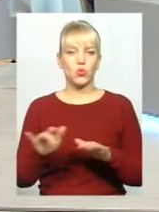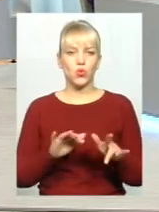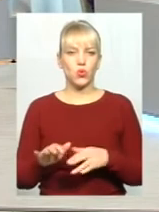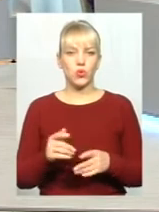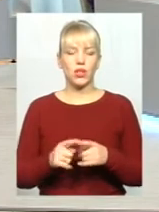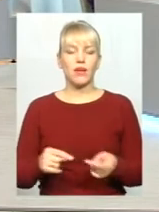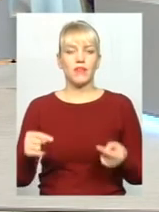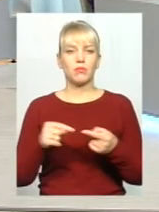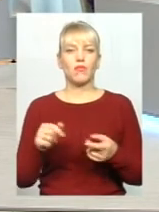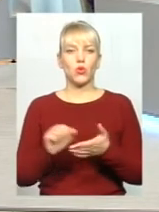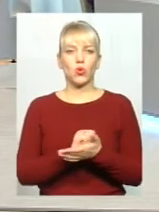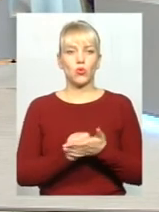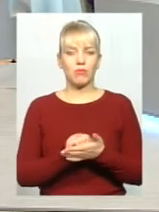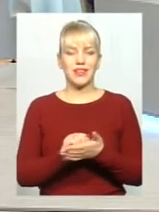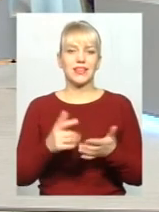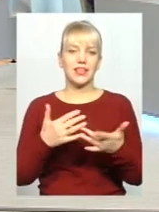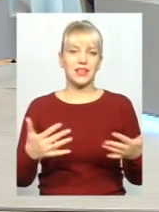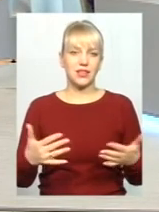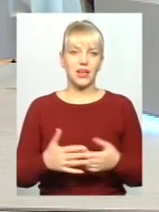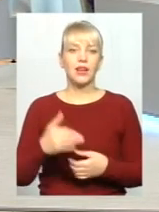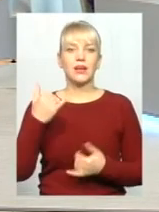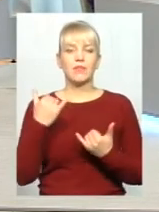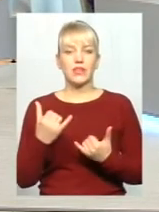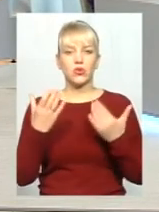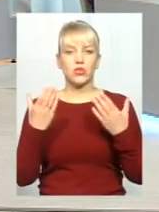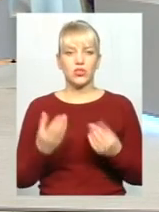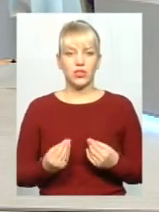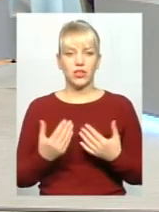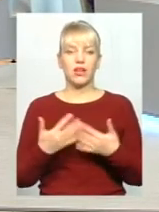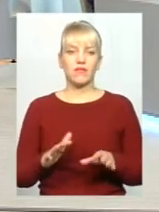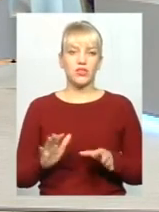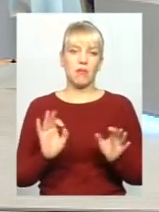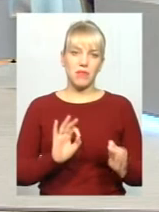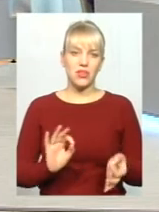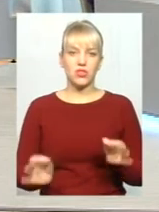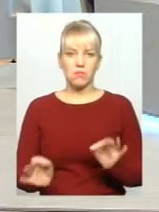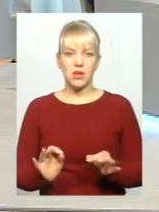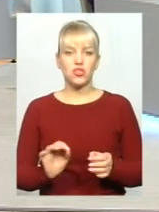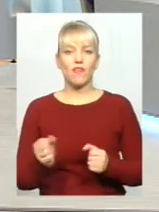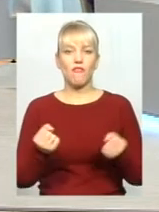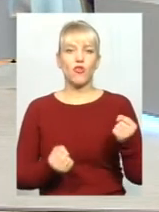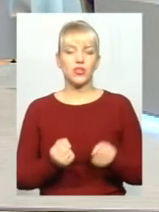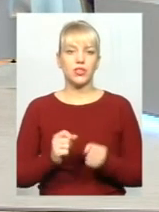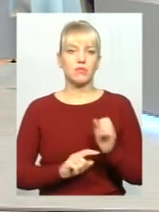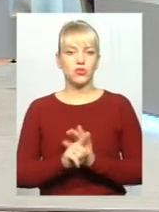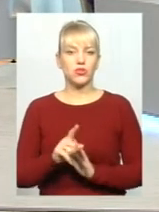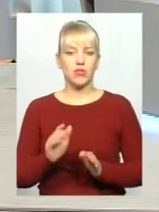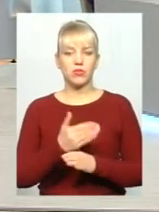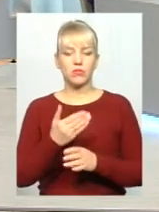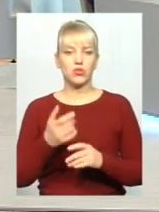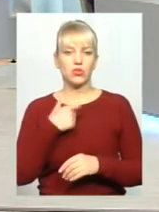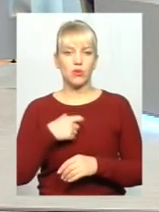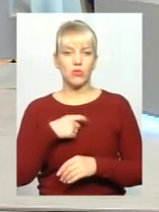відповідні документи реєстраційні і так далі. На сьогоднішній день вже більш-менш водії починають між собою спілкуватися, вони